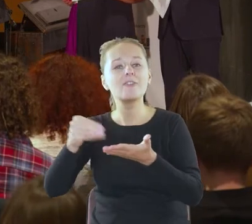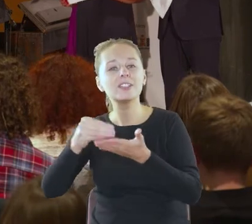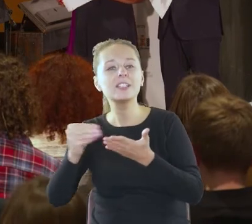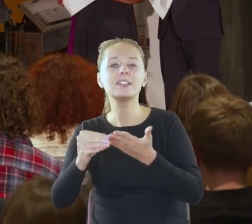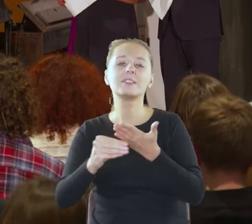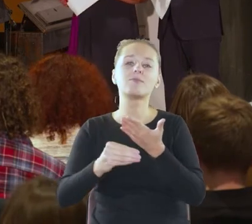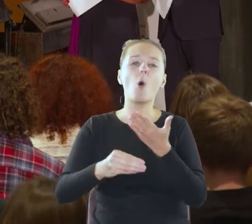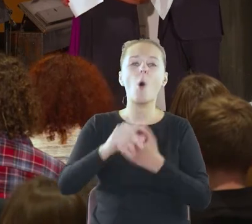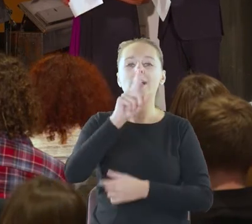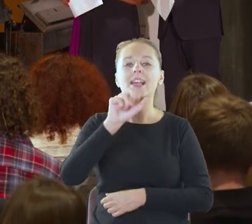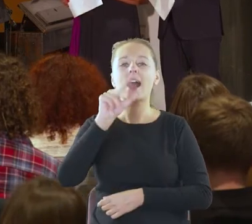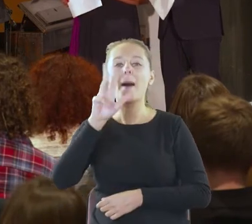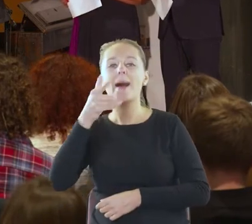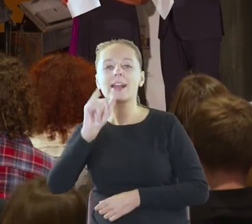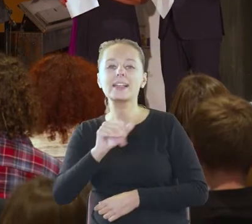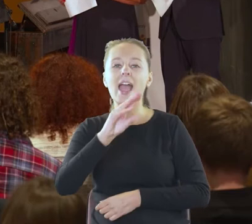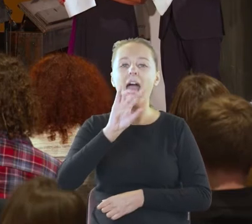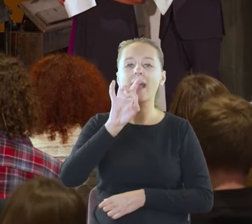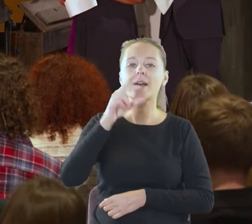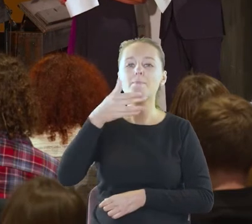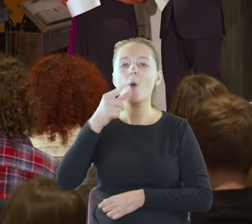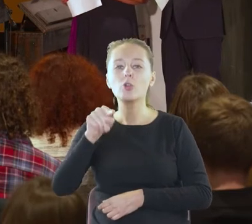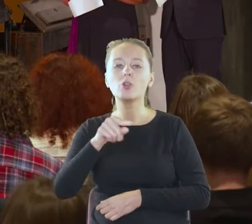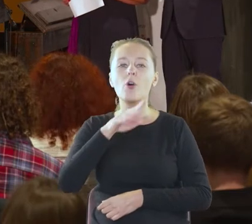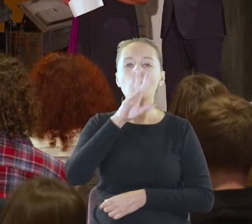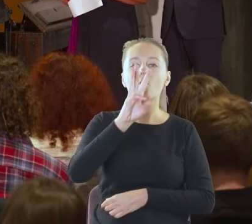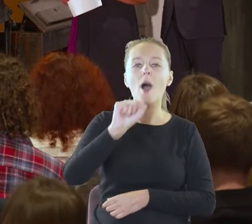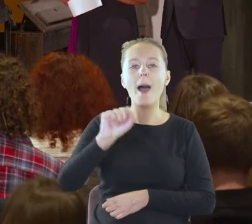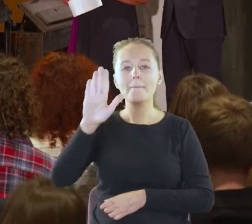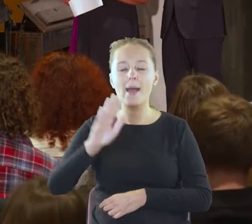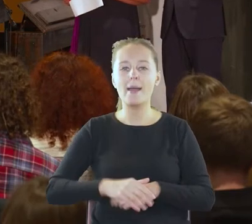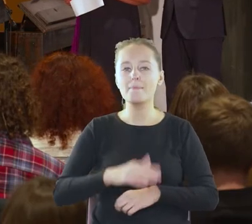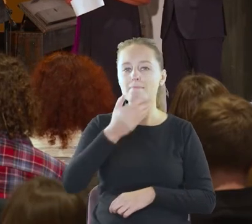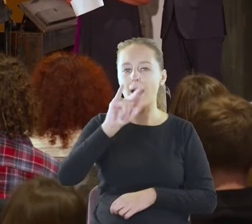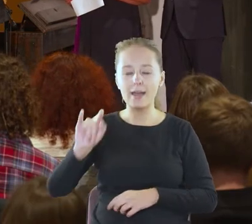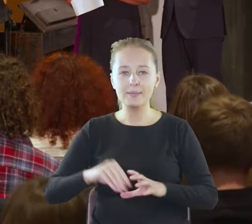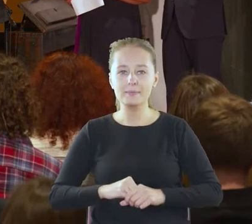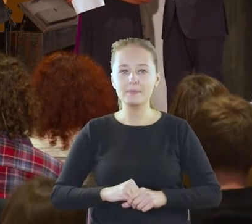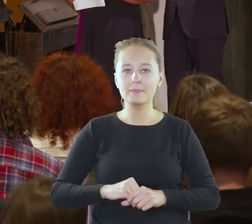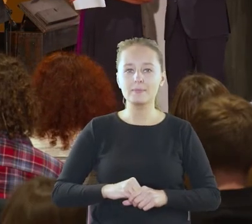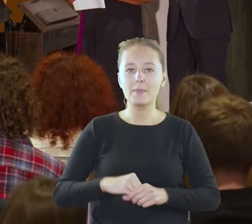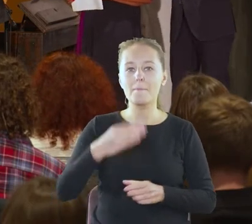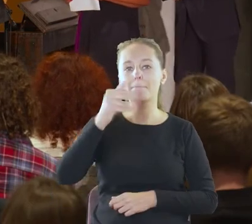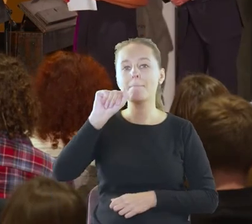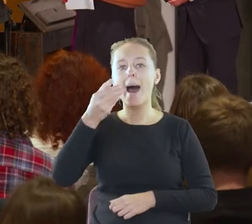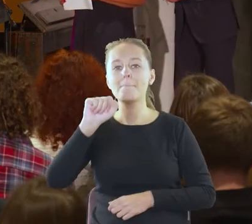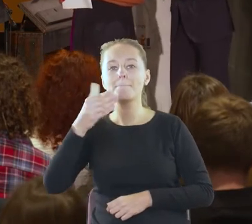Zakamarki, Egmont, WAB, Mamania.